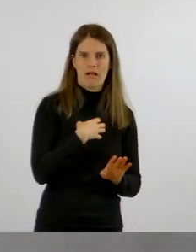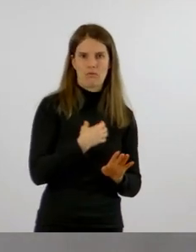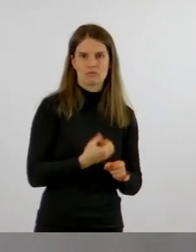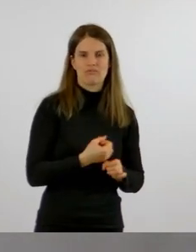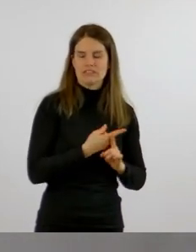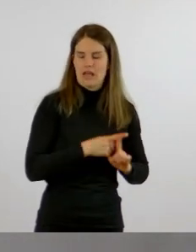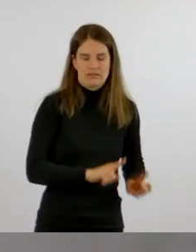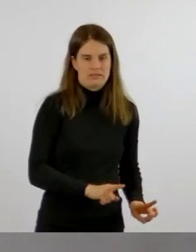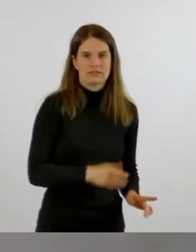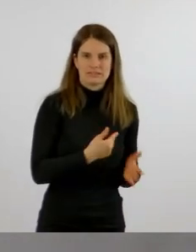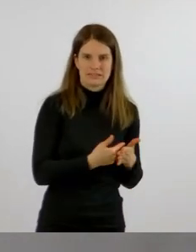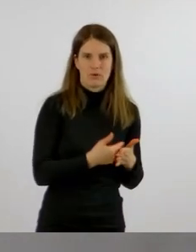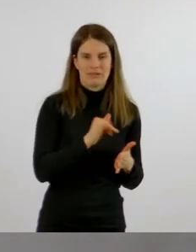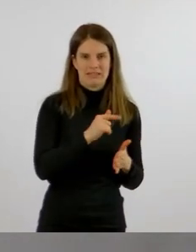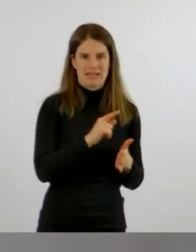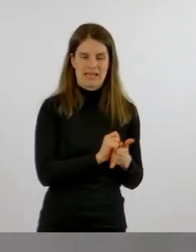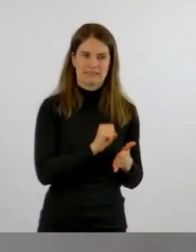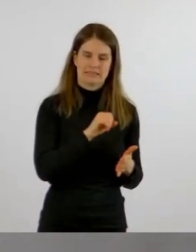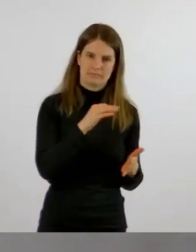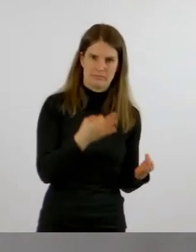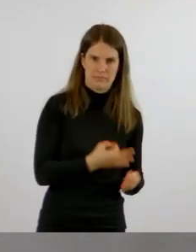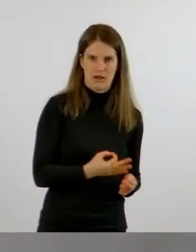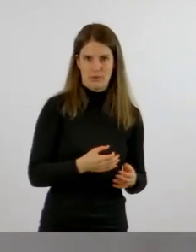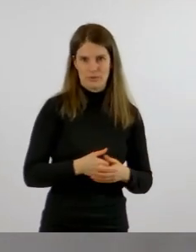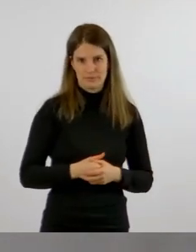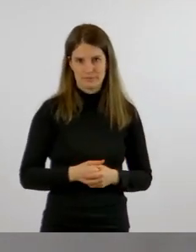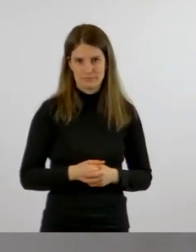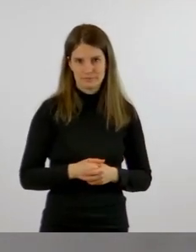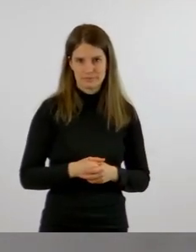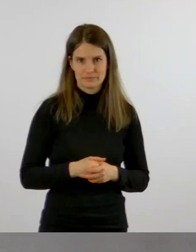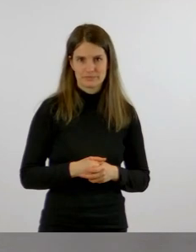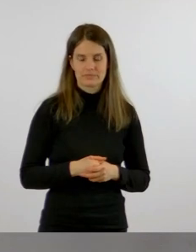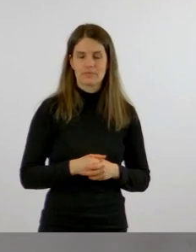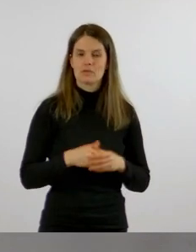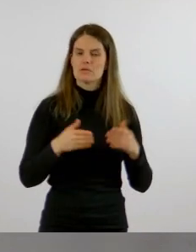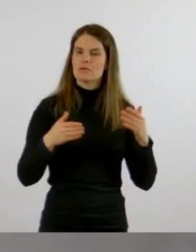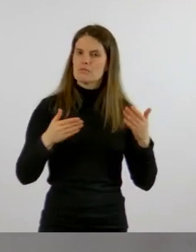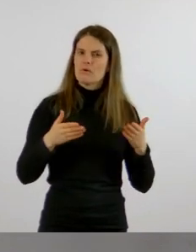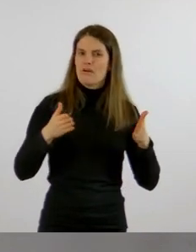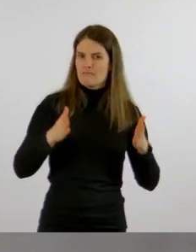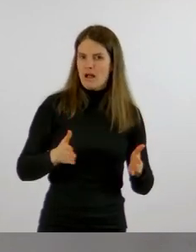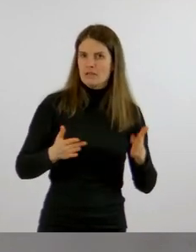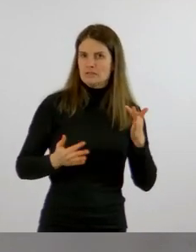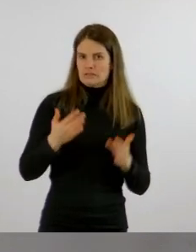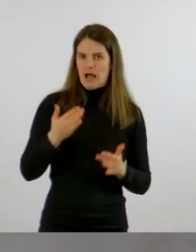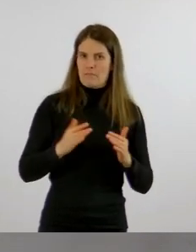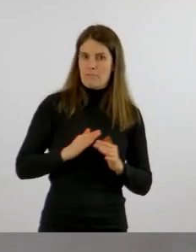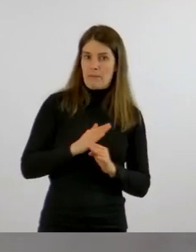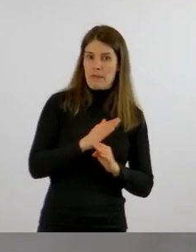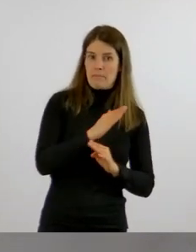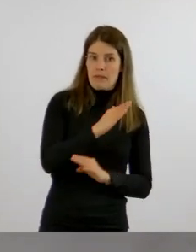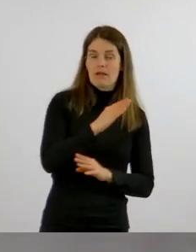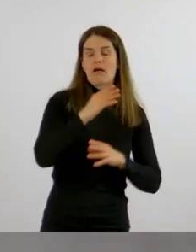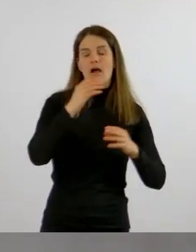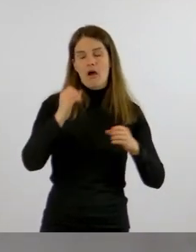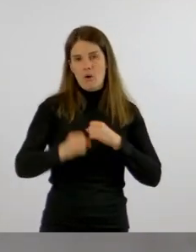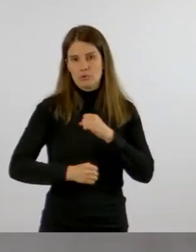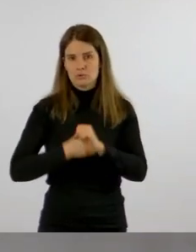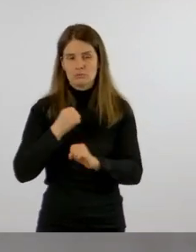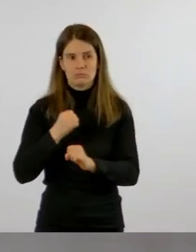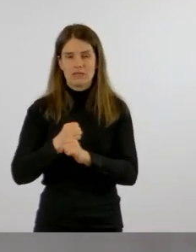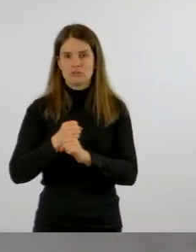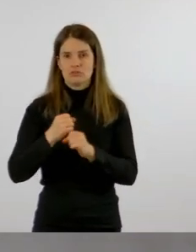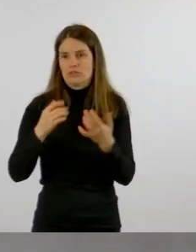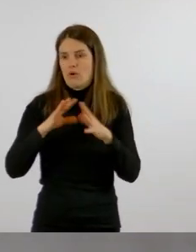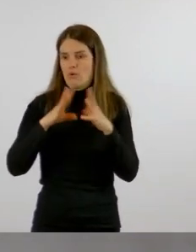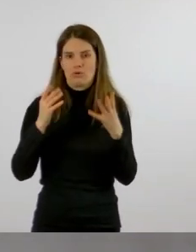Das ist aufgrund der zunehmenden Fallzahlen auch eine Zunahme der stationären Behandlungsfälle